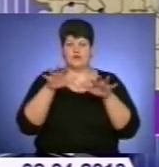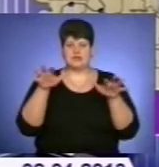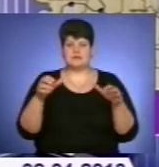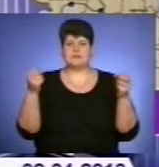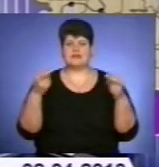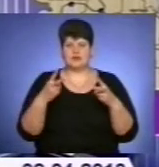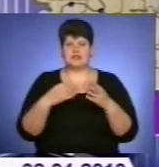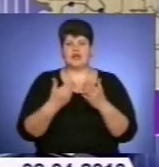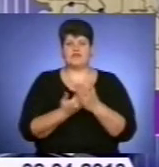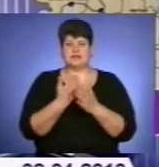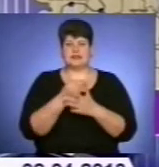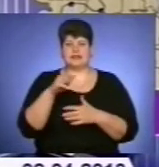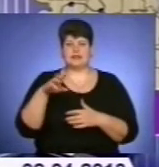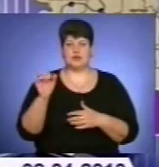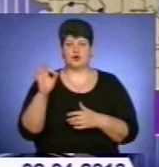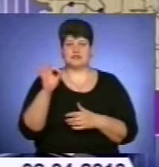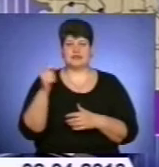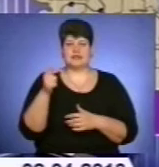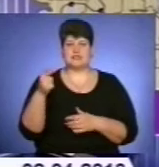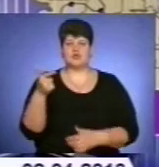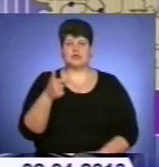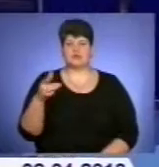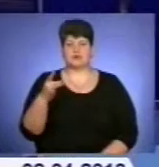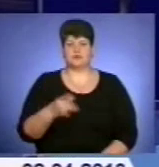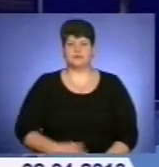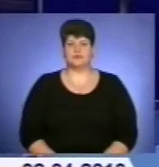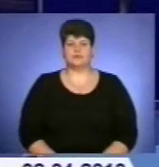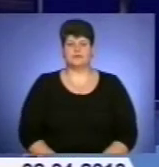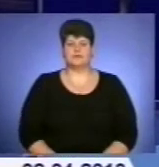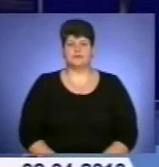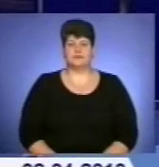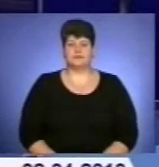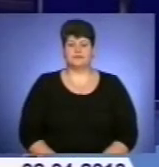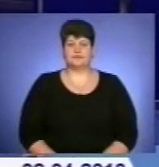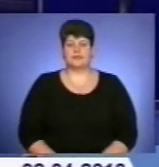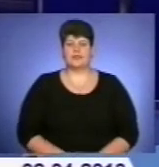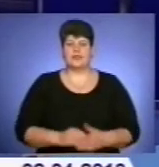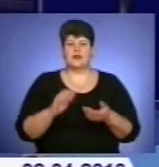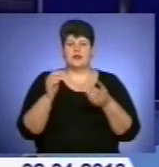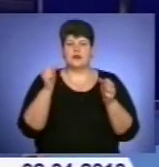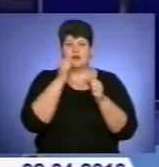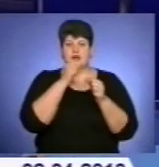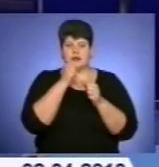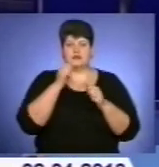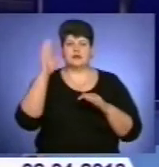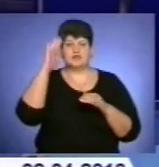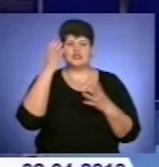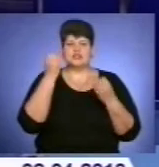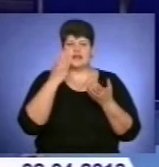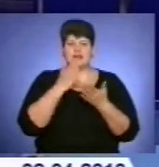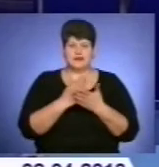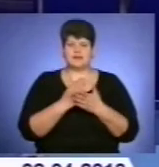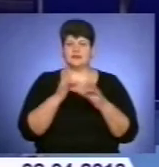вістей ТТБ Оксана Гриців із Вусятина. Крига на водоймах ще є, але вже небезпечна,